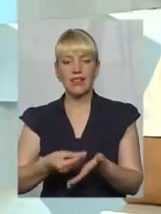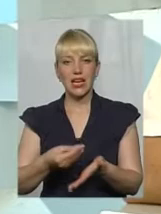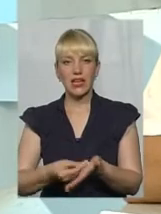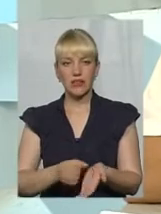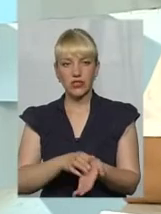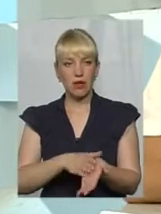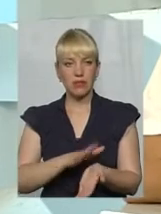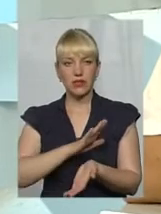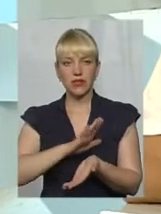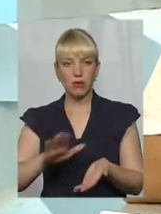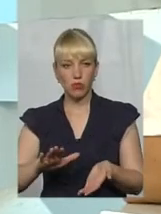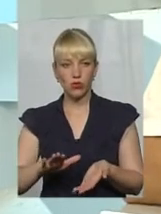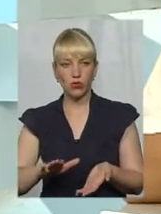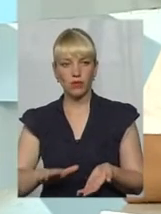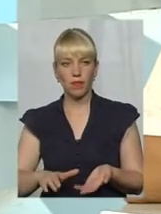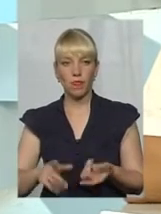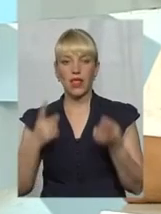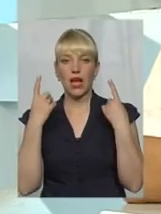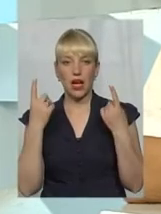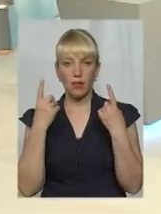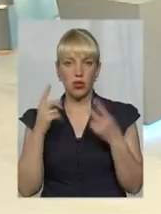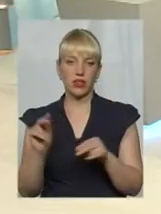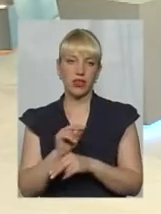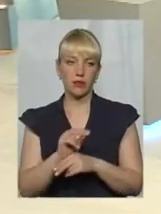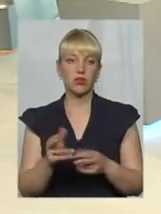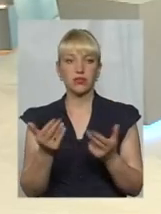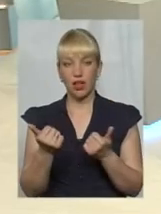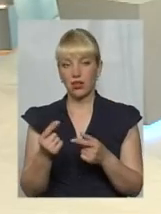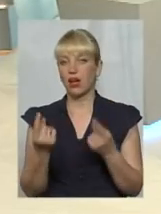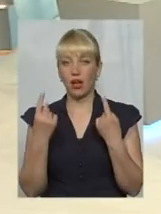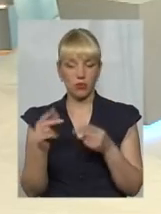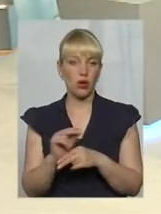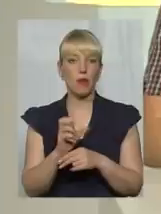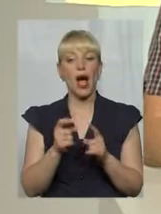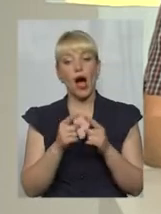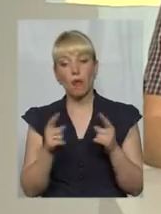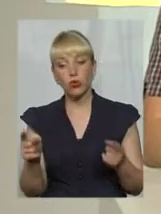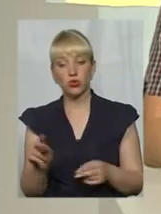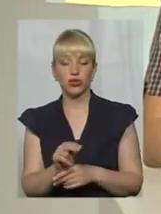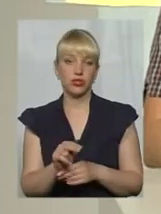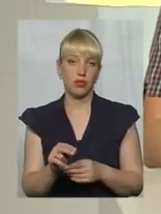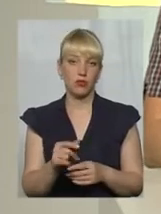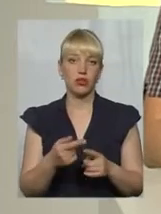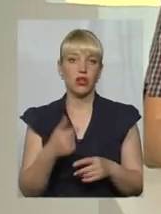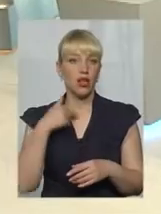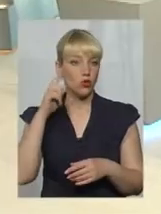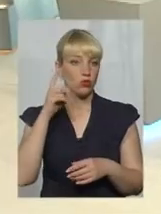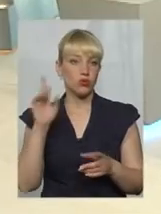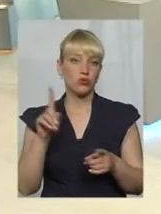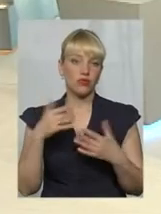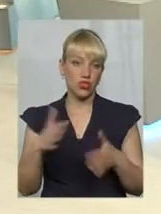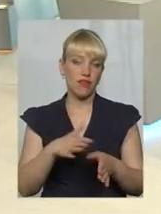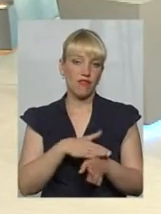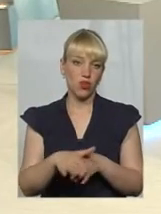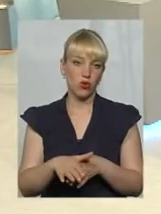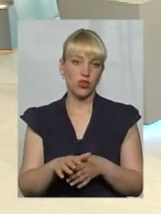закладено це капітальних ремонтів. Ну, капітальних так, а поточні, я думаю, що вони вже виконані, чи ні? Ну,